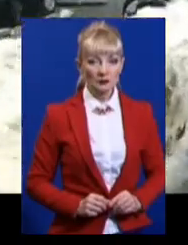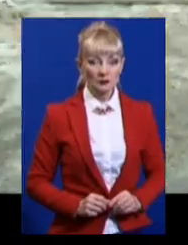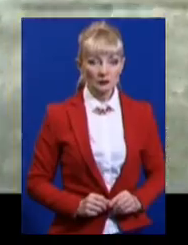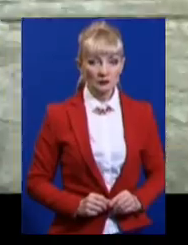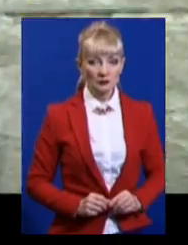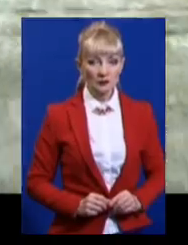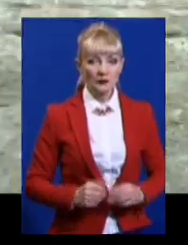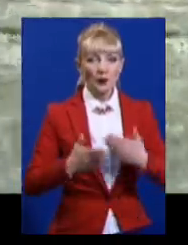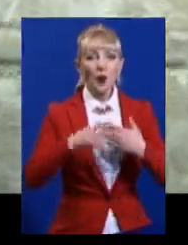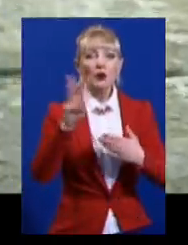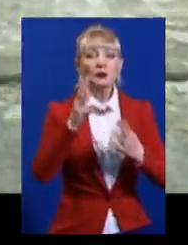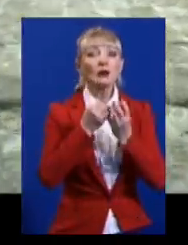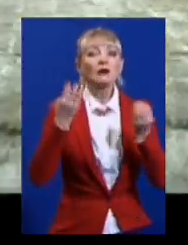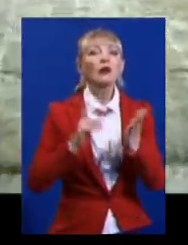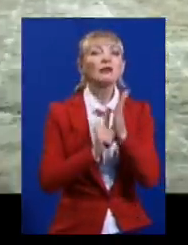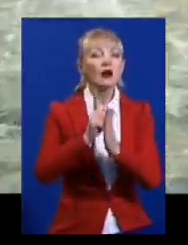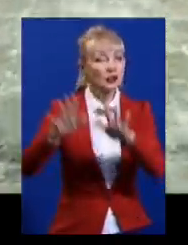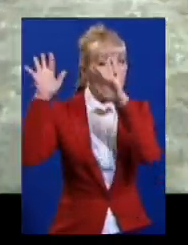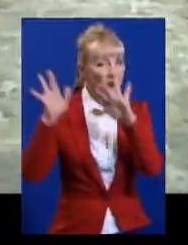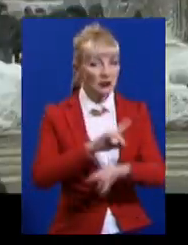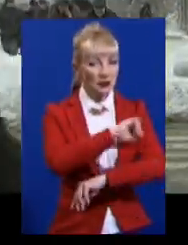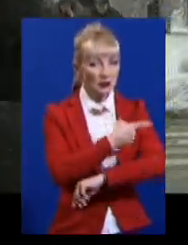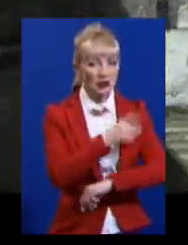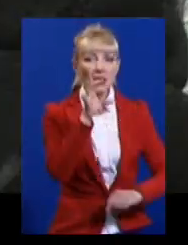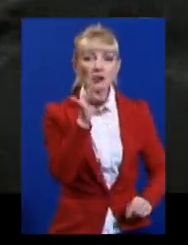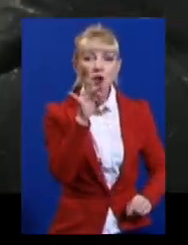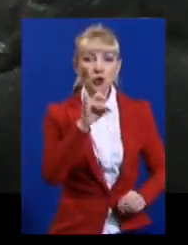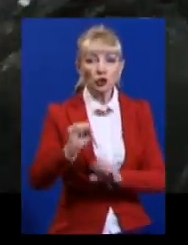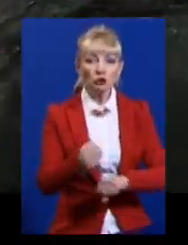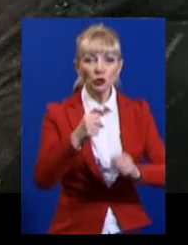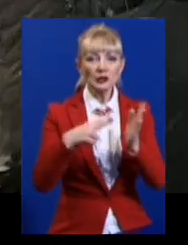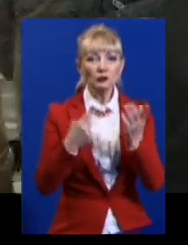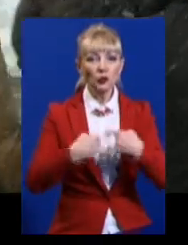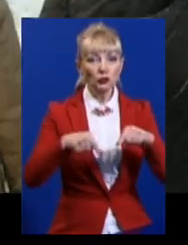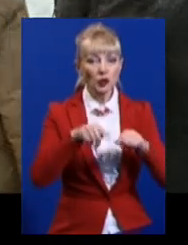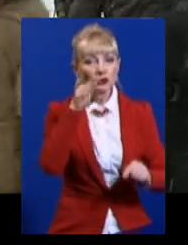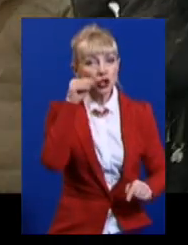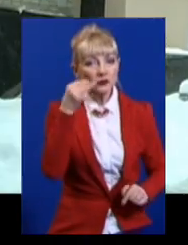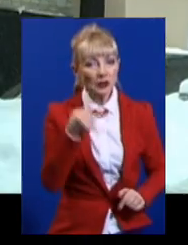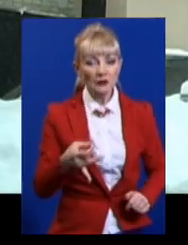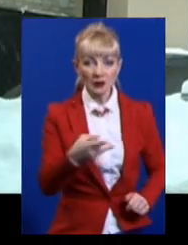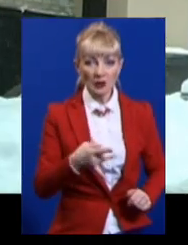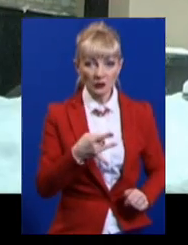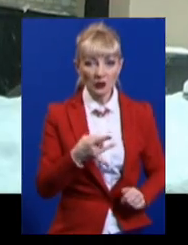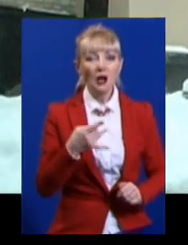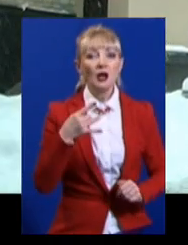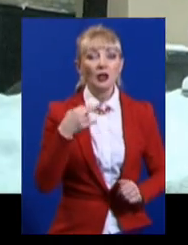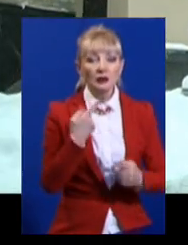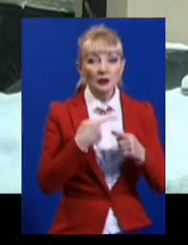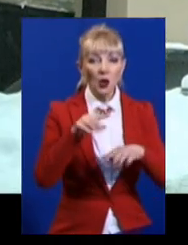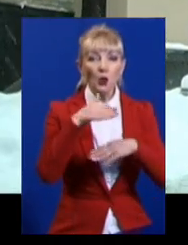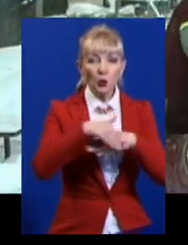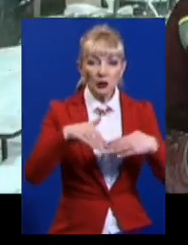Длизько третьої години дня почався снігопад. Володимир Сиротін – двірник сьомої ділянки у Шевченківському районі. Йде до двору на вулиці